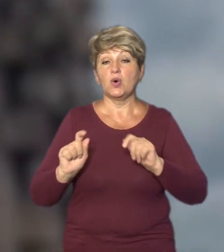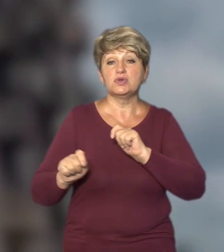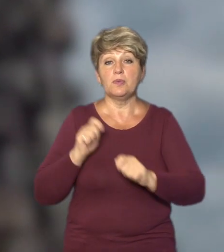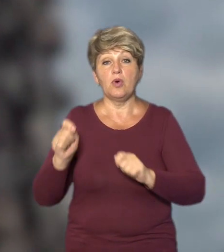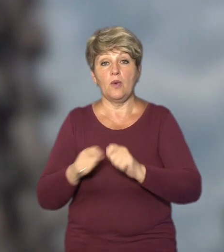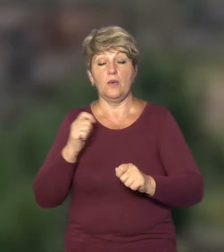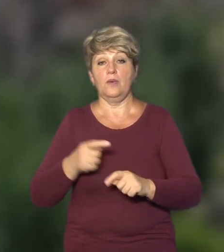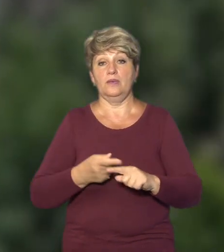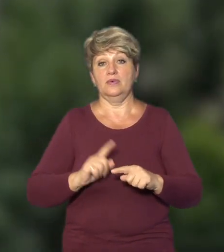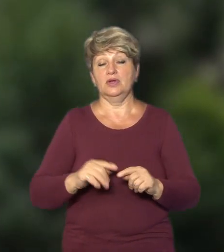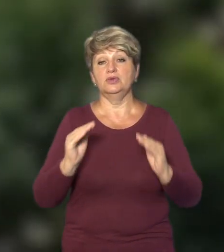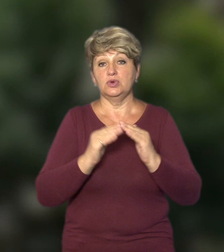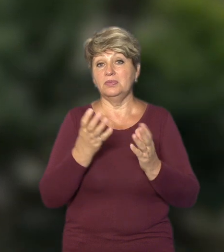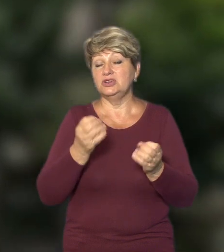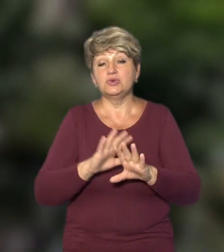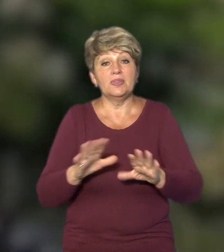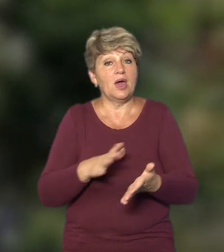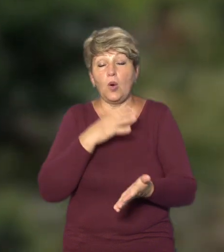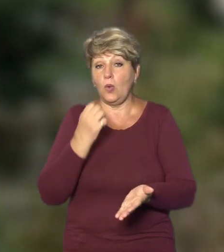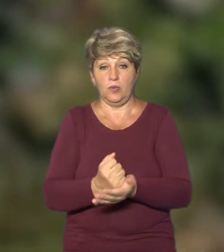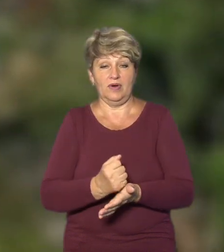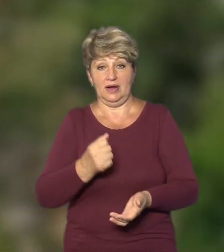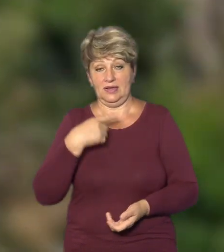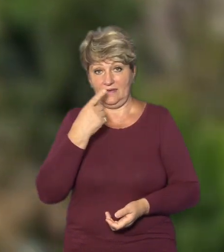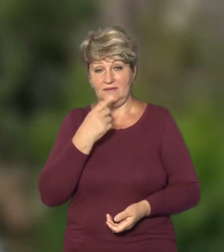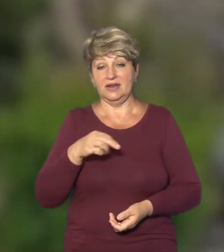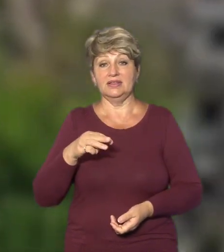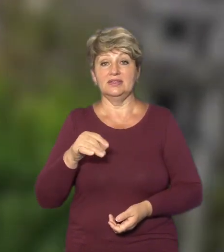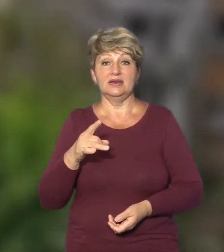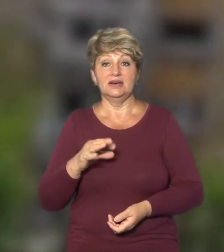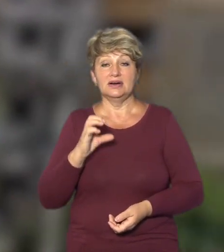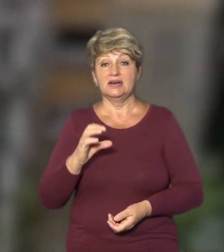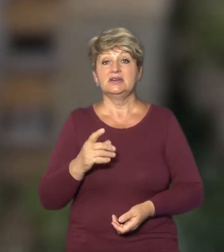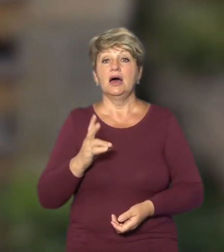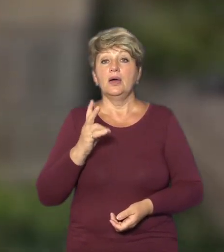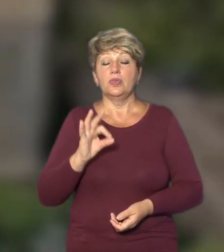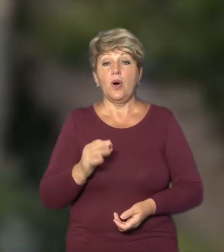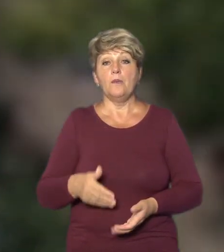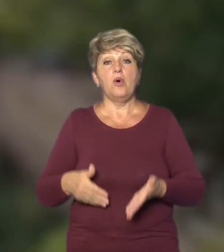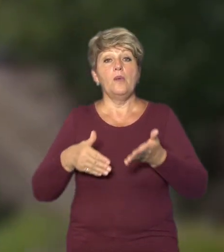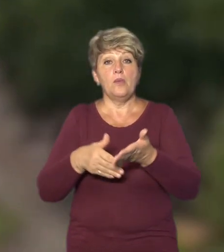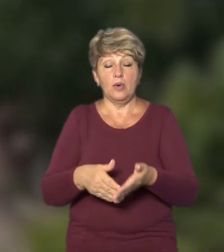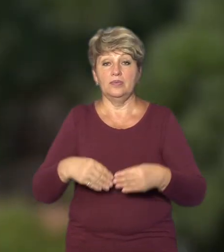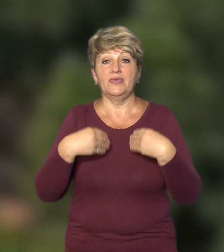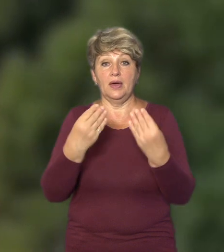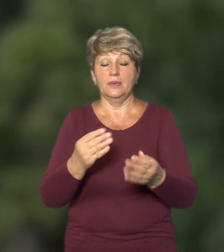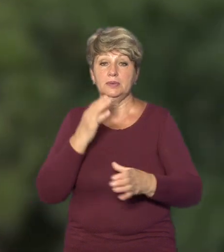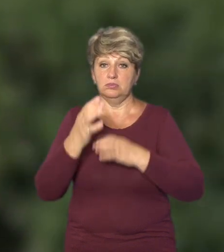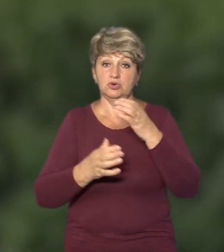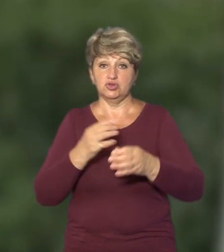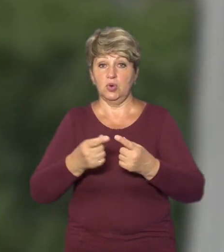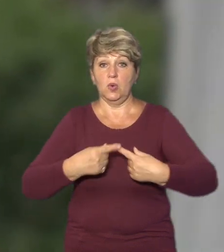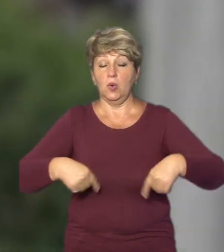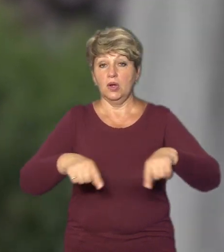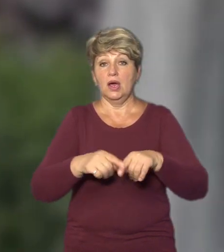руйнацію приватного майна, ще не уховалений, додає Тарас Щербатюк. Натомість плече допомоги підставляють міжнародні організації, які вже